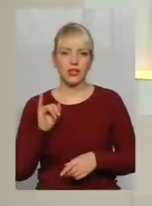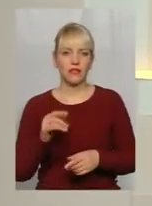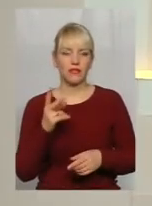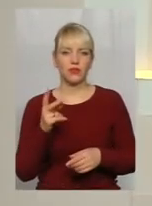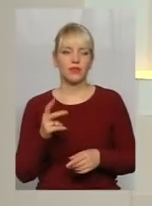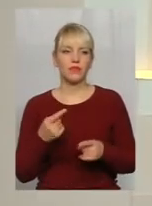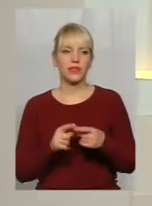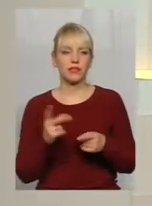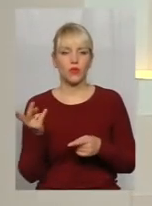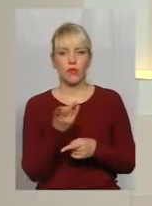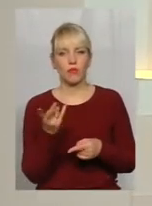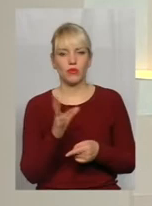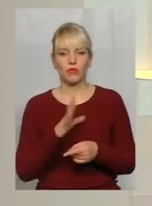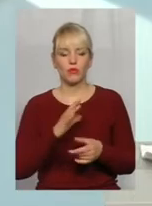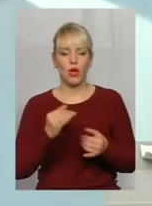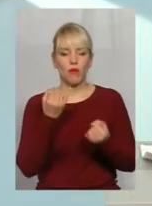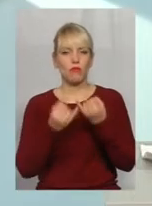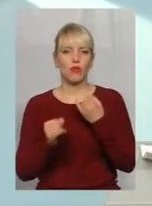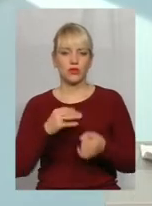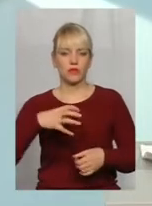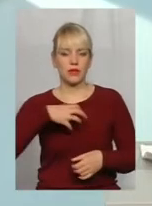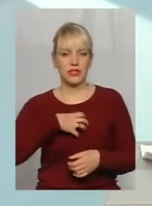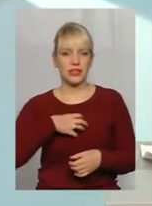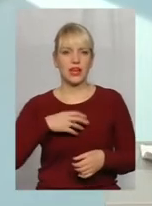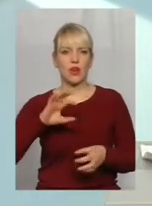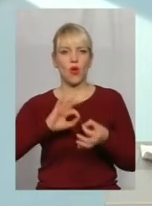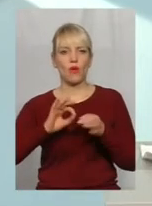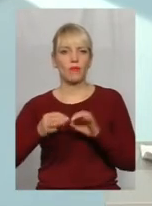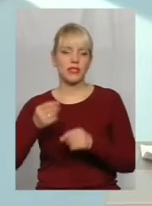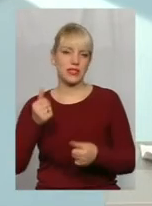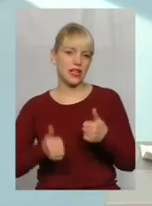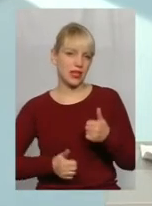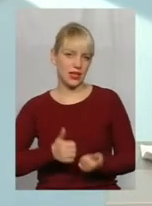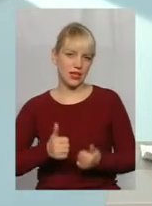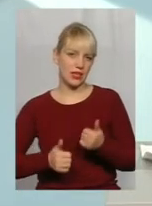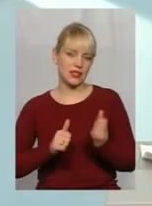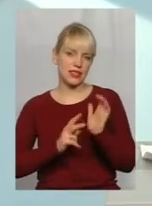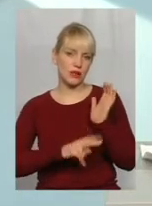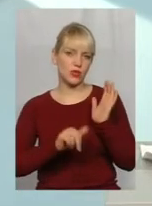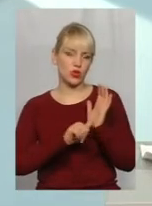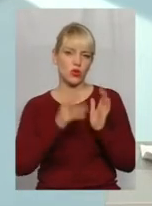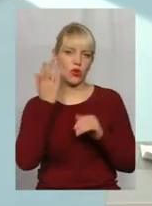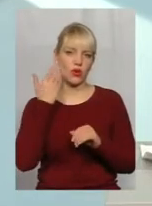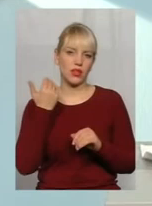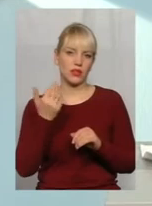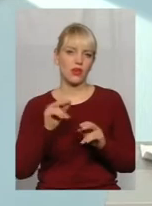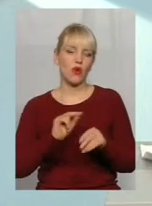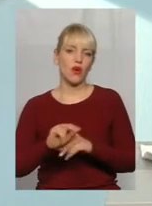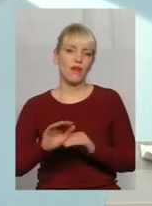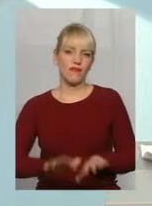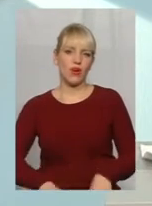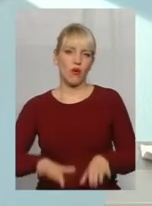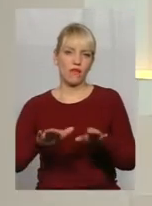І він був вже призером бронзовим на Олімпійські ігра 1976 року, коли його вихованець Сідих став олімпійським